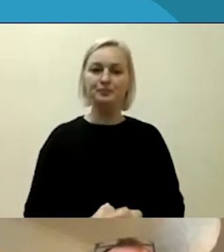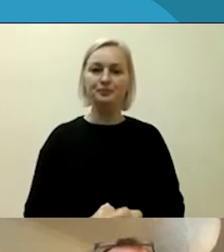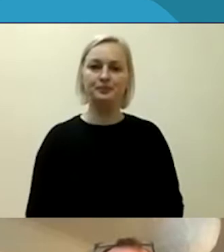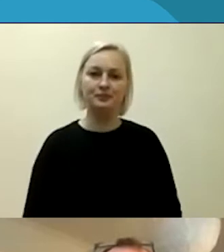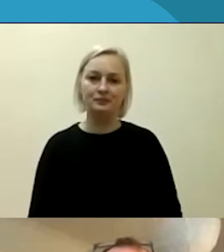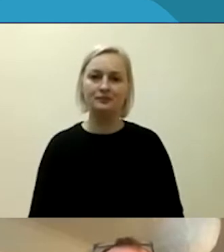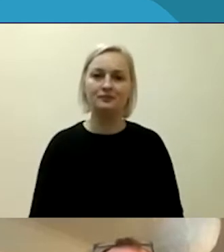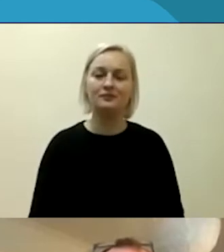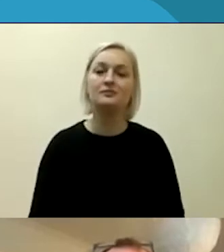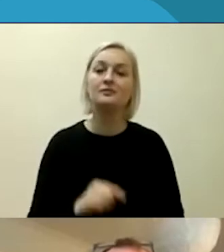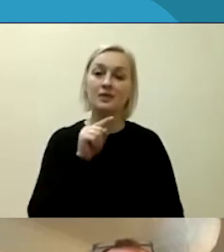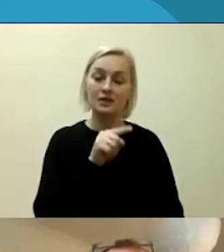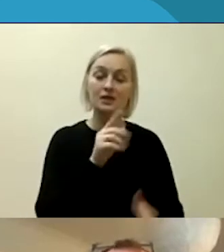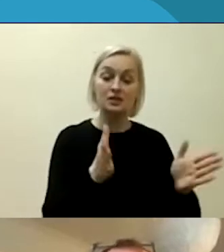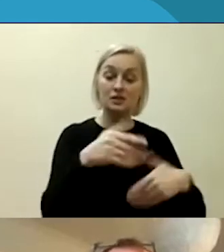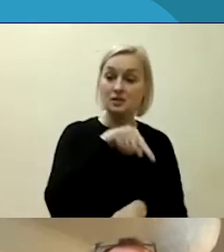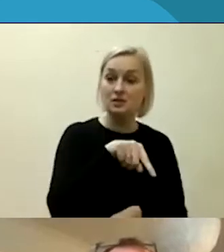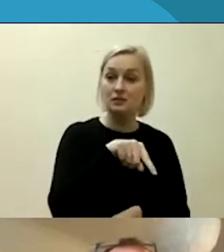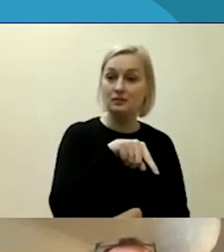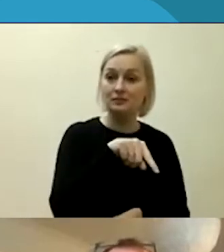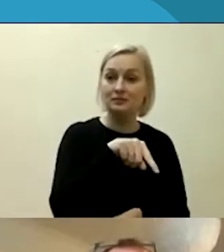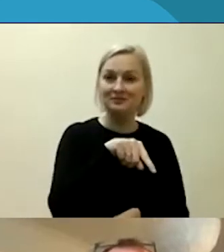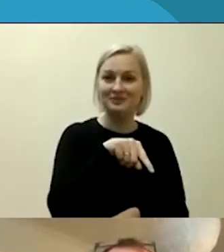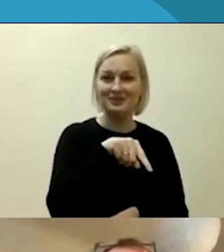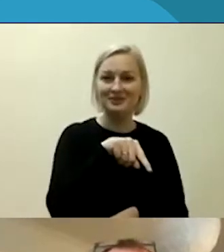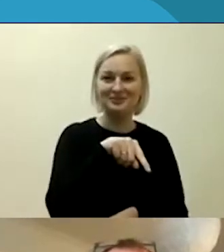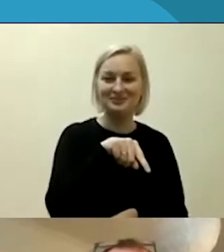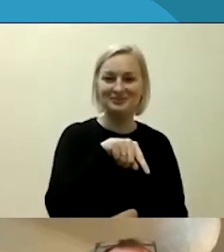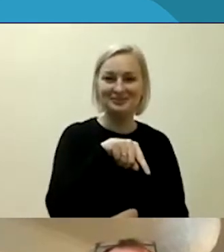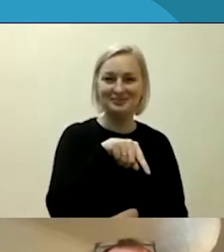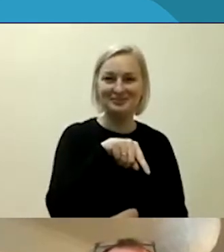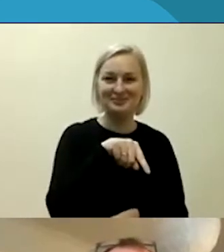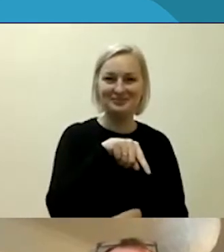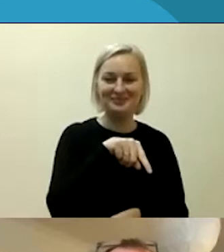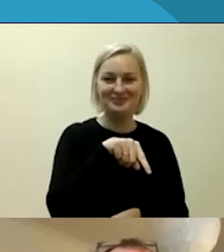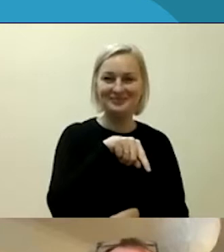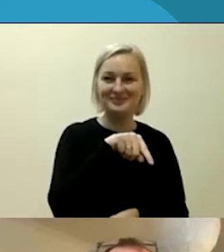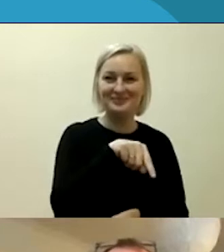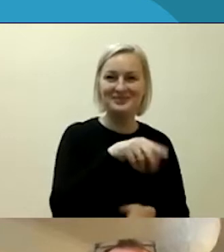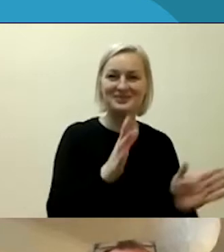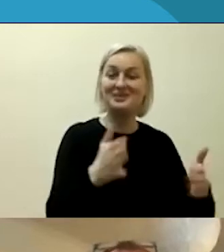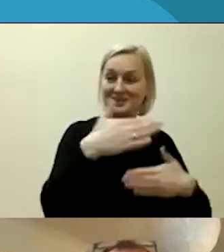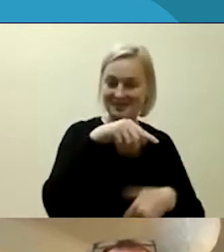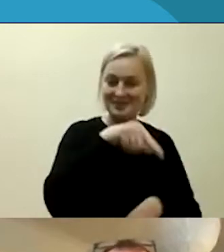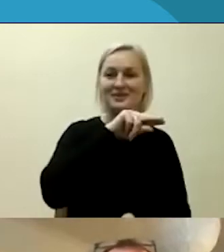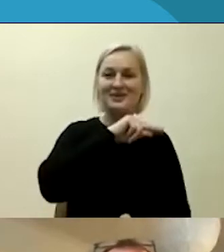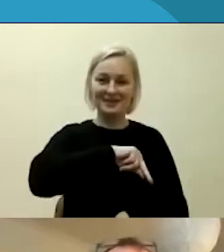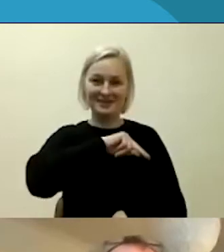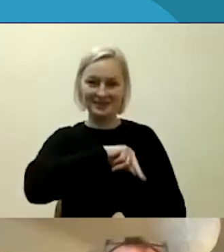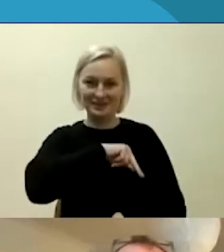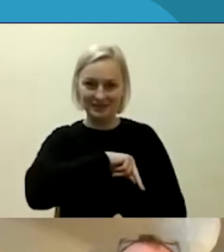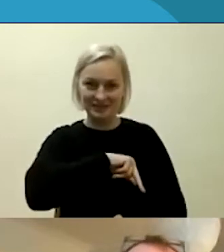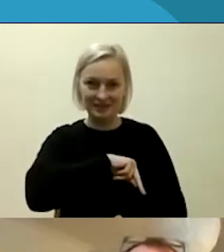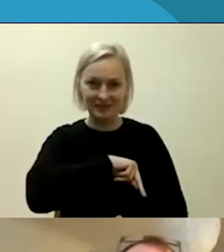Šioje sistemoje mes naudojamės Formidable Pro